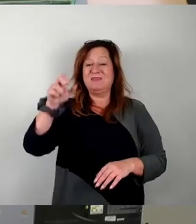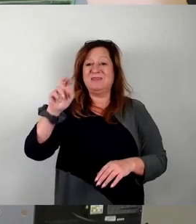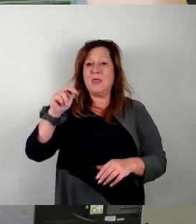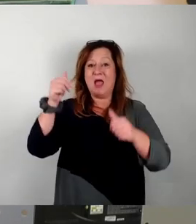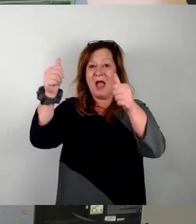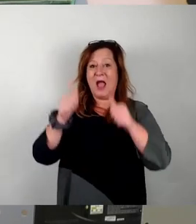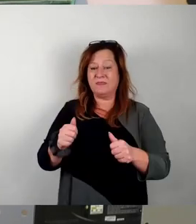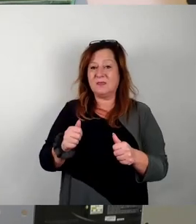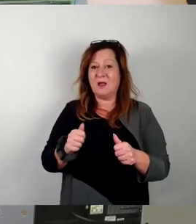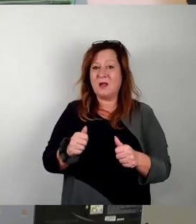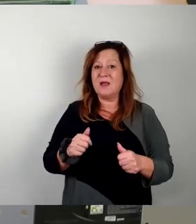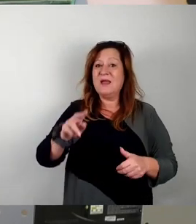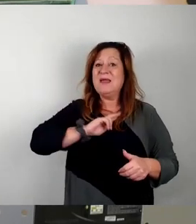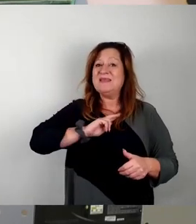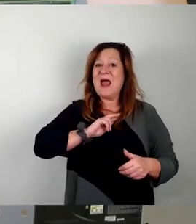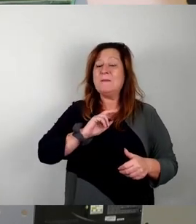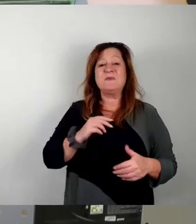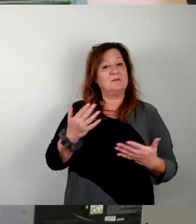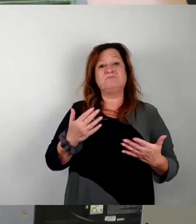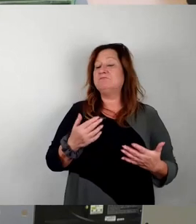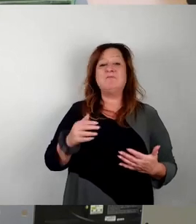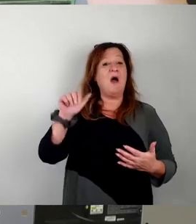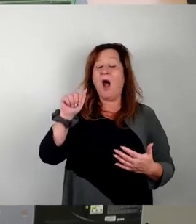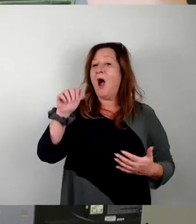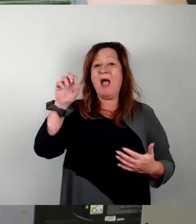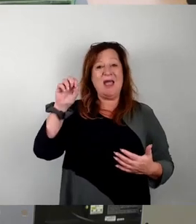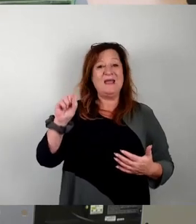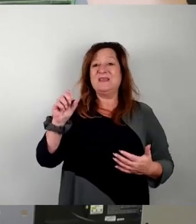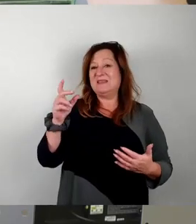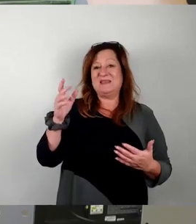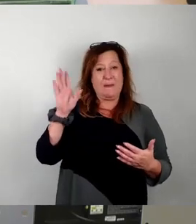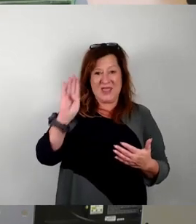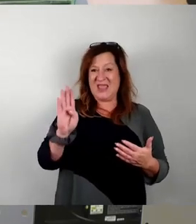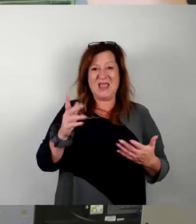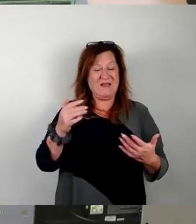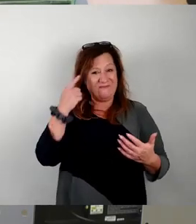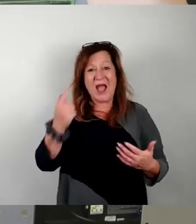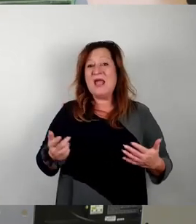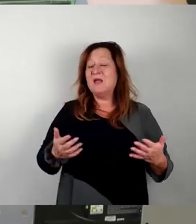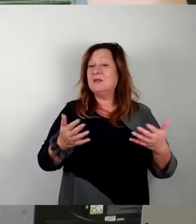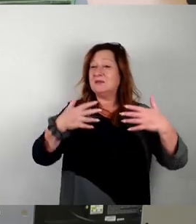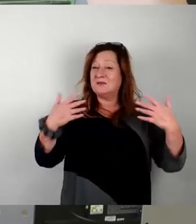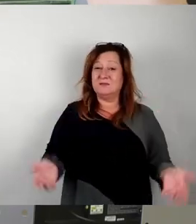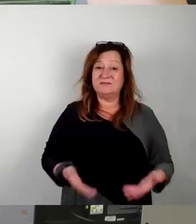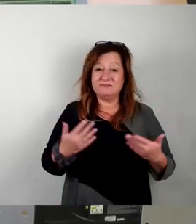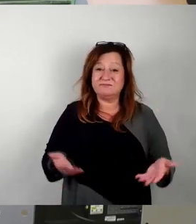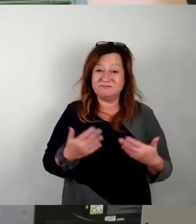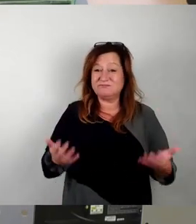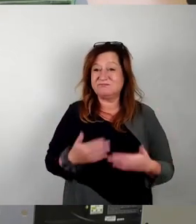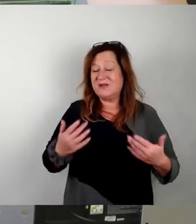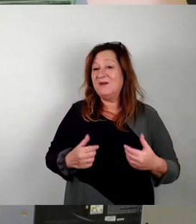Selber leitgeprüft im ASB weiß ich, wie viele Vorlagen wir dort haben. Wenn dort jetzt weitere immer hinzukommen, ist das einfach mal die Frage der